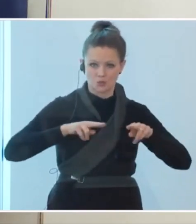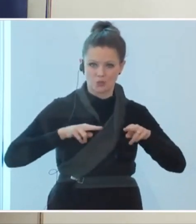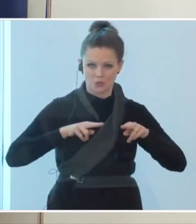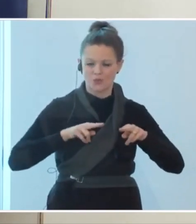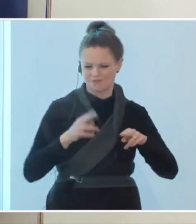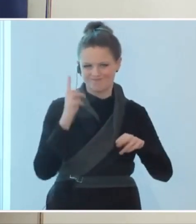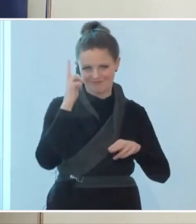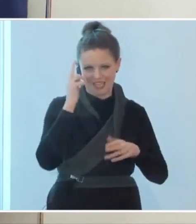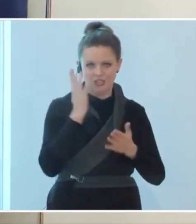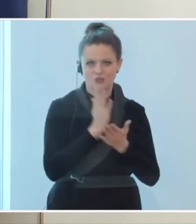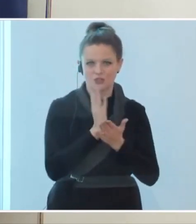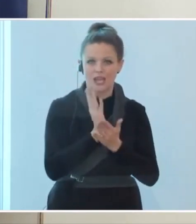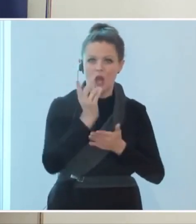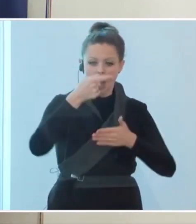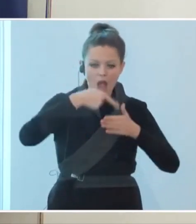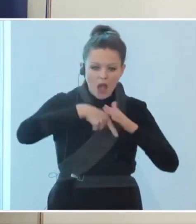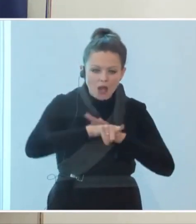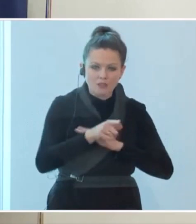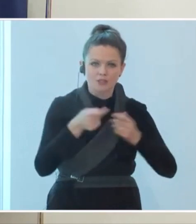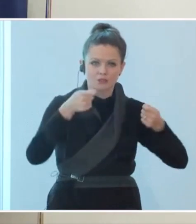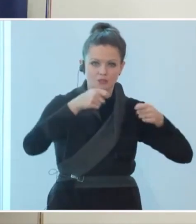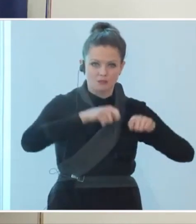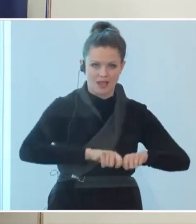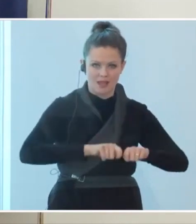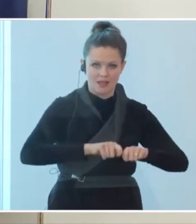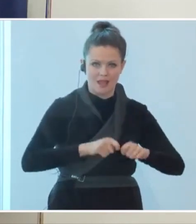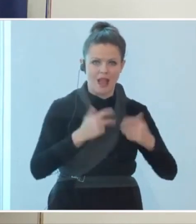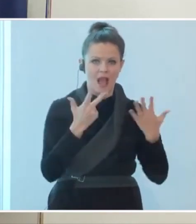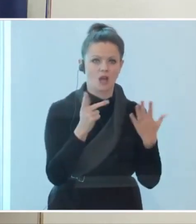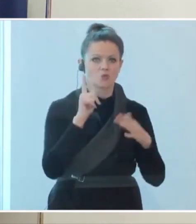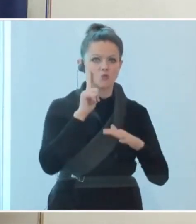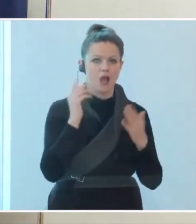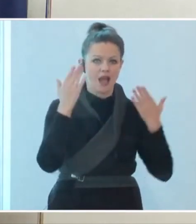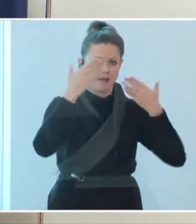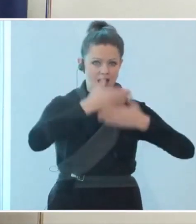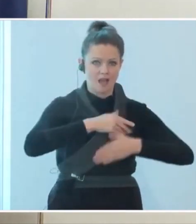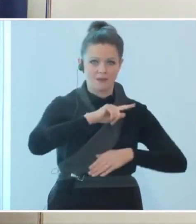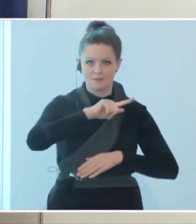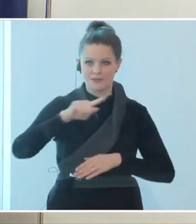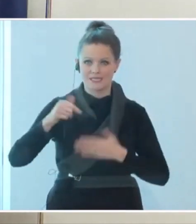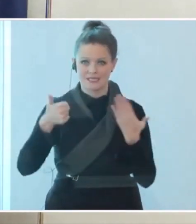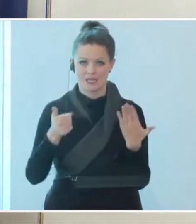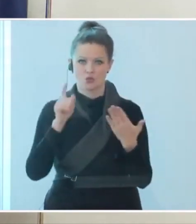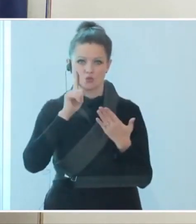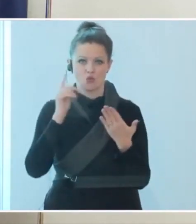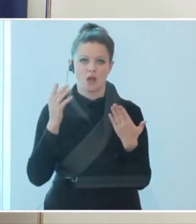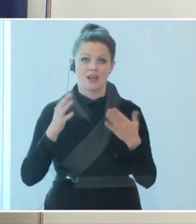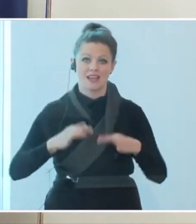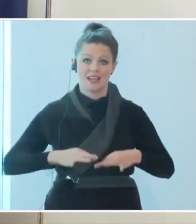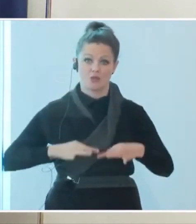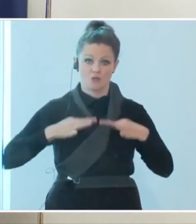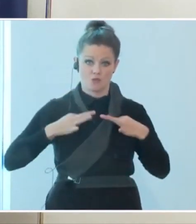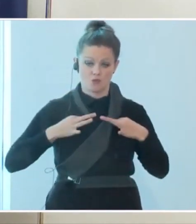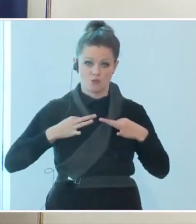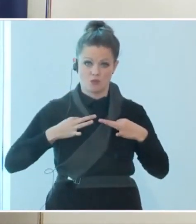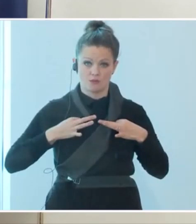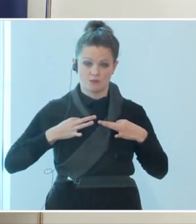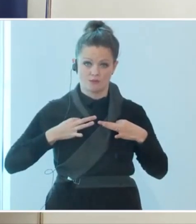schon kennen, also Ausgangssperren zwischen 20 und 6 Uhr und gleichzeitig auch